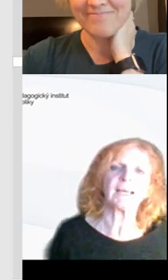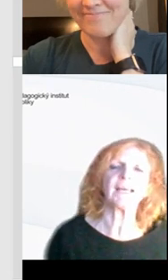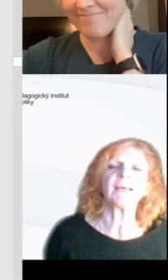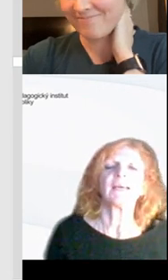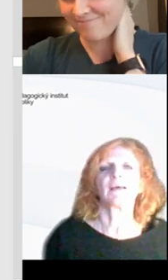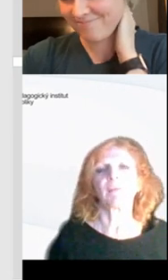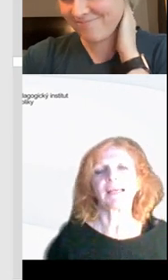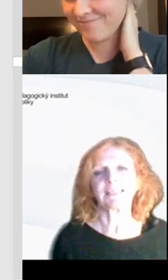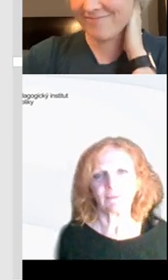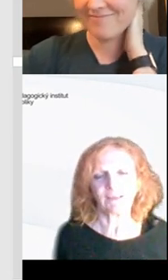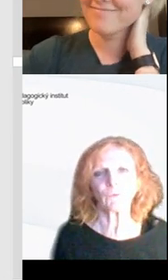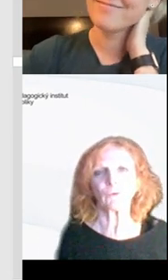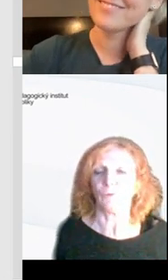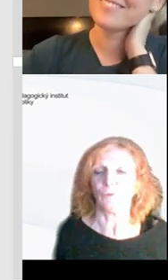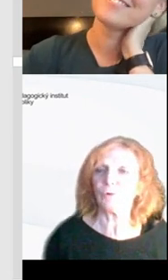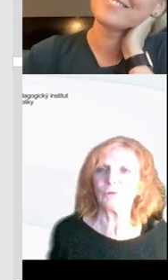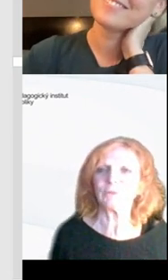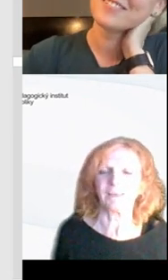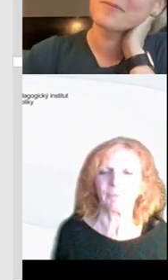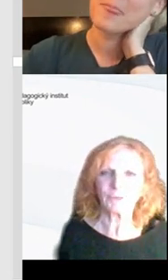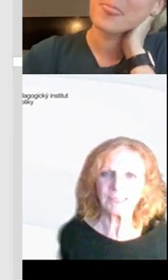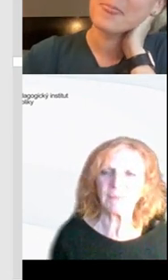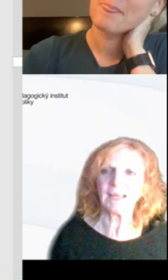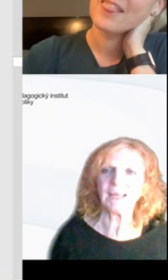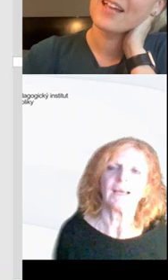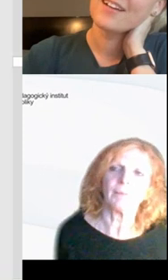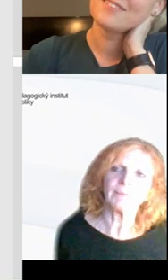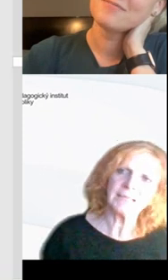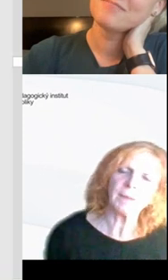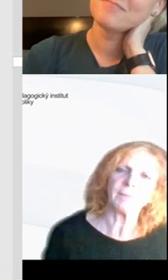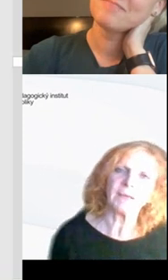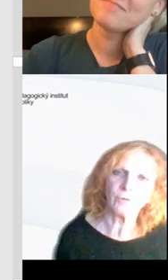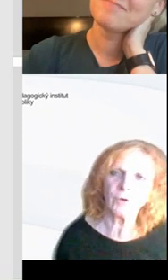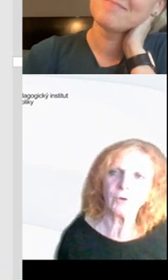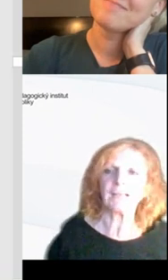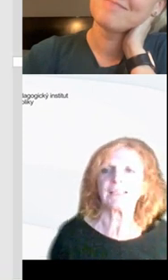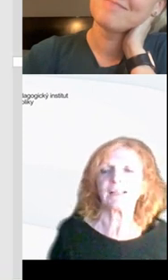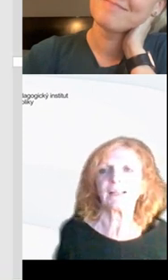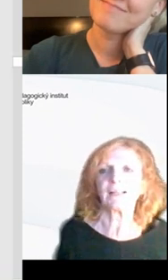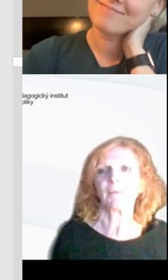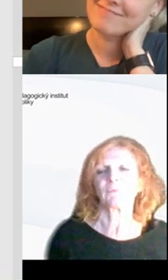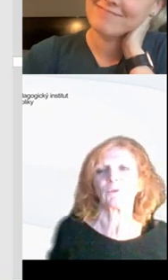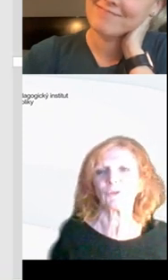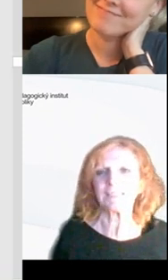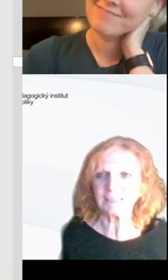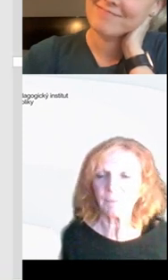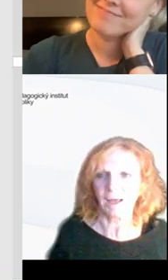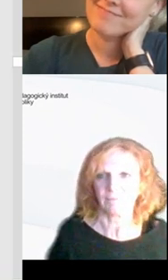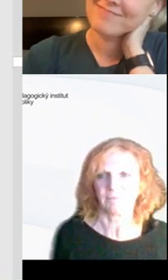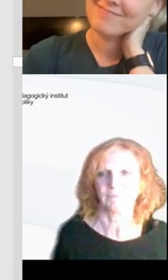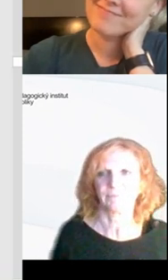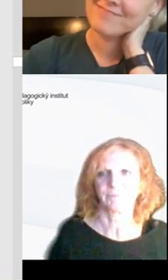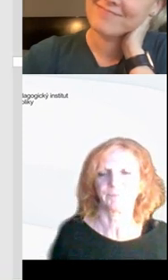Paní Lucie má zvednutou ruku, tak prosíme, aby si zapla mikrofon a sdělila nám to, co jí